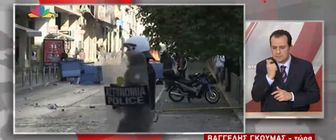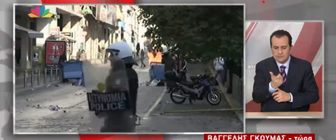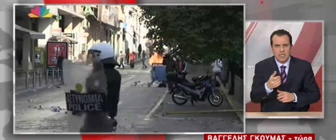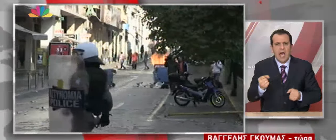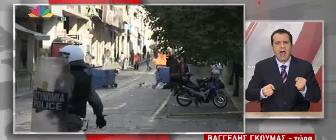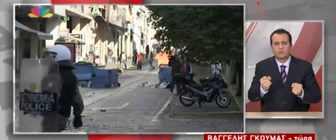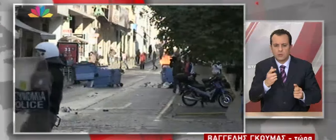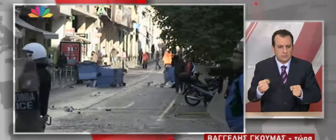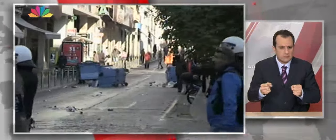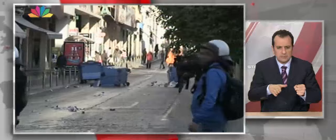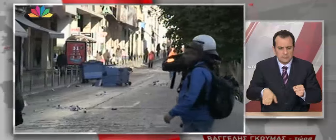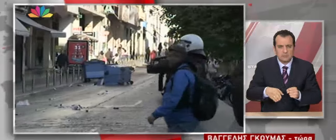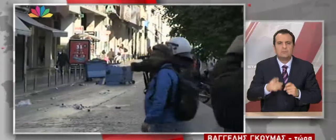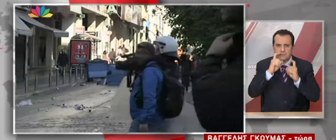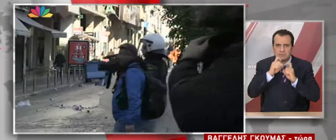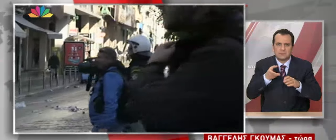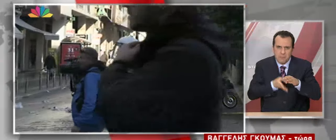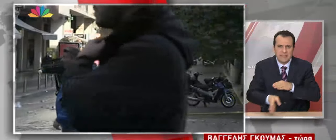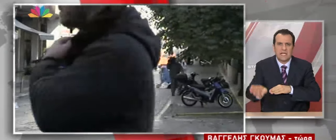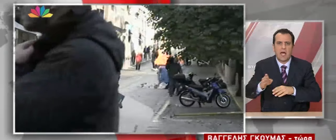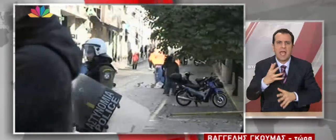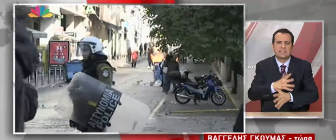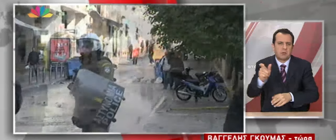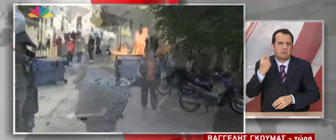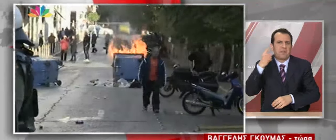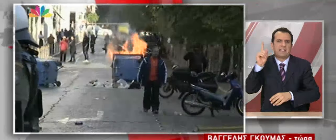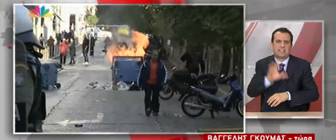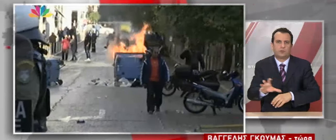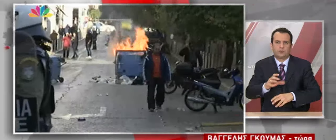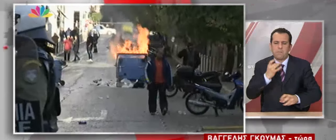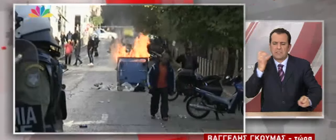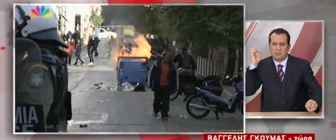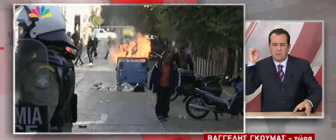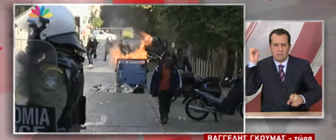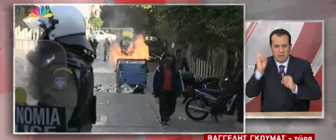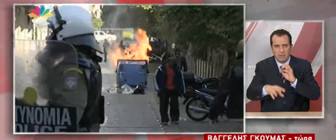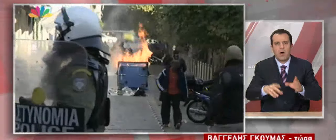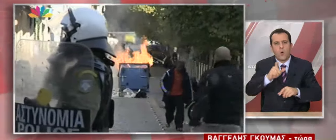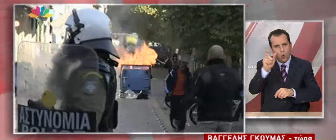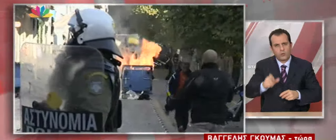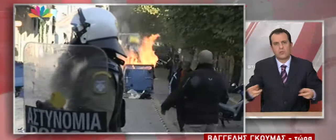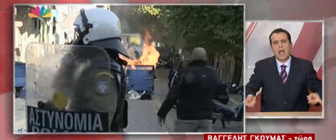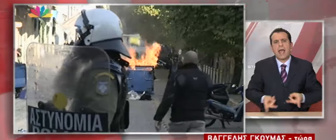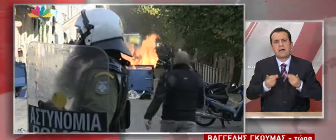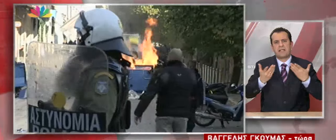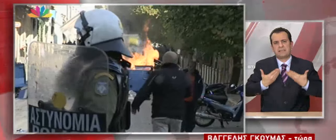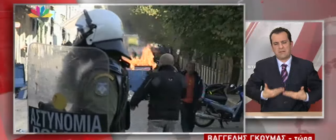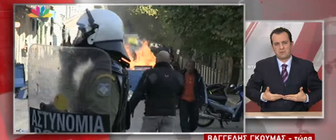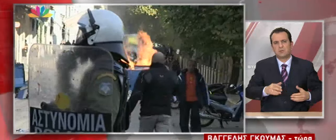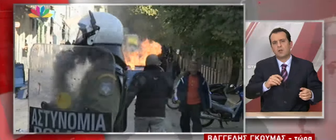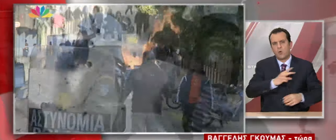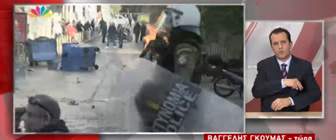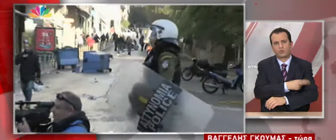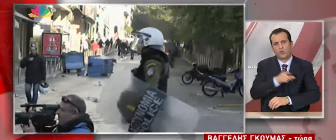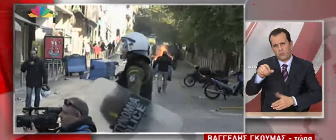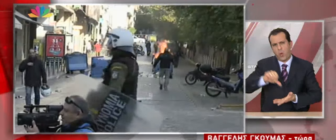το αυτοκίνητό του και αναγκαστικά πέρασε μέσα από τα εξάρια, όπου εκεί δέχτηκε βροχή από πέτρες, μεταφέρθηκε τραυματισμένος ελαφρά στο Γενικό Κρατικό